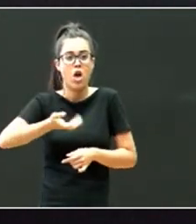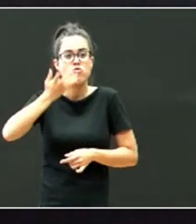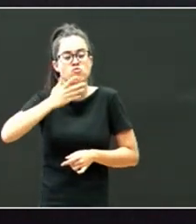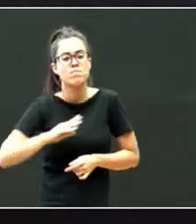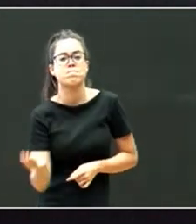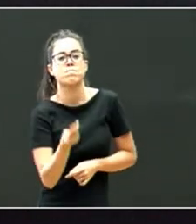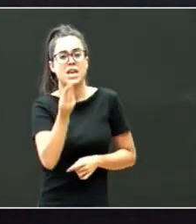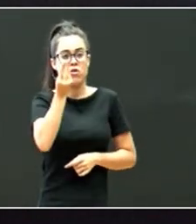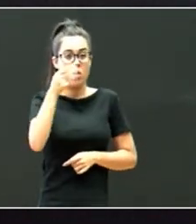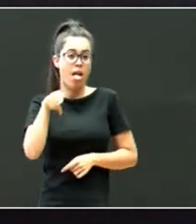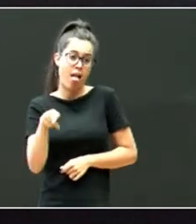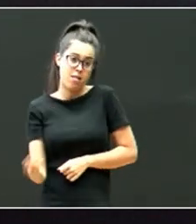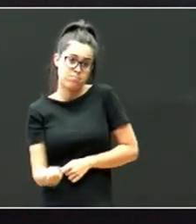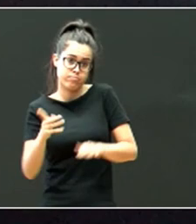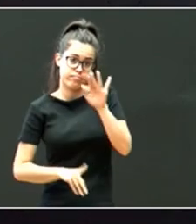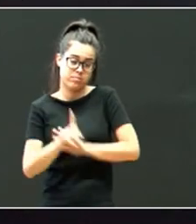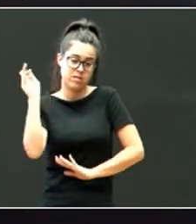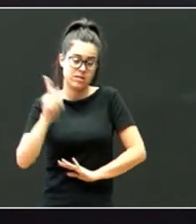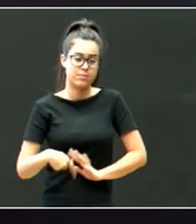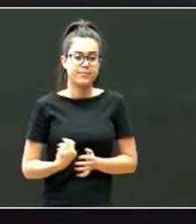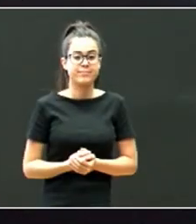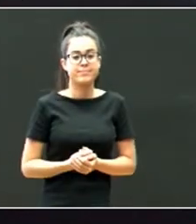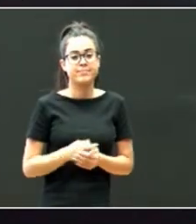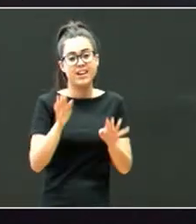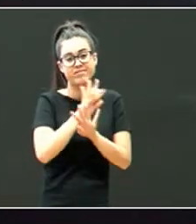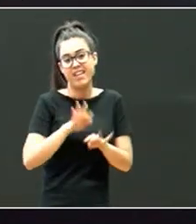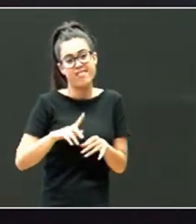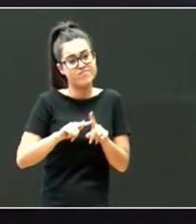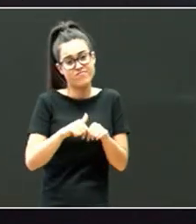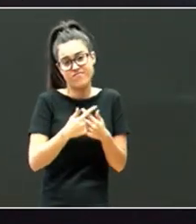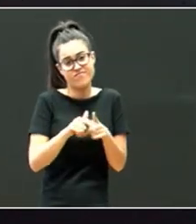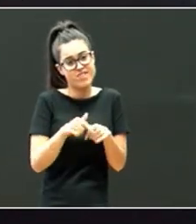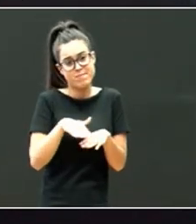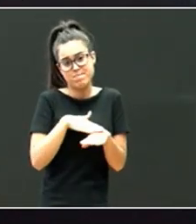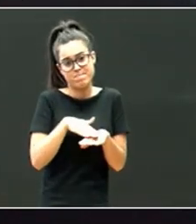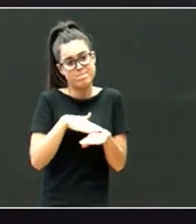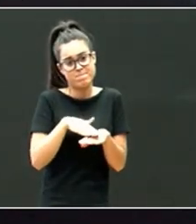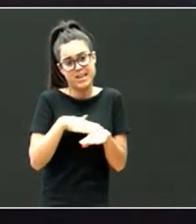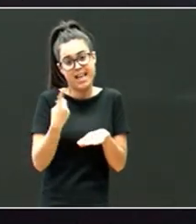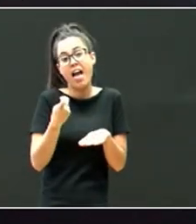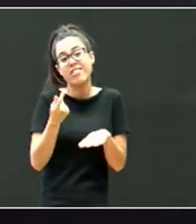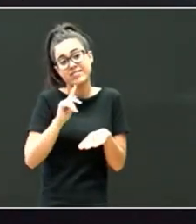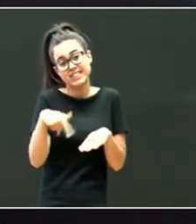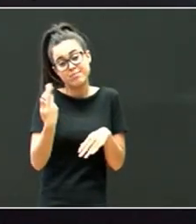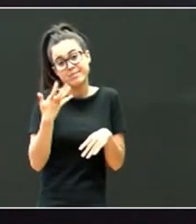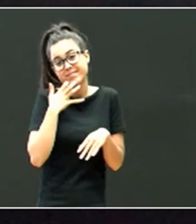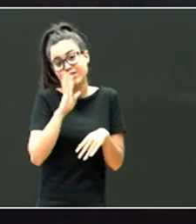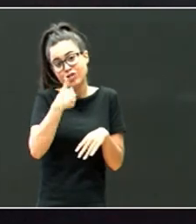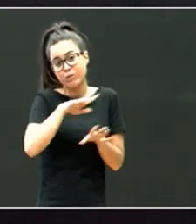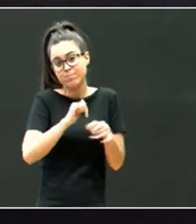bueno, hortako behar da, familiaren, zinbestekoa, familiaren, zea, firma, zinadura, hon arpena,